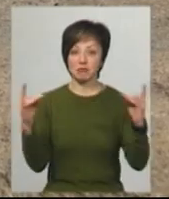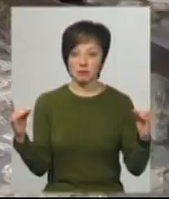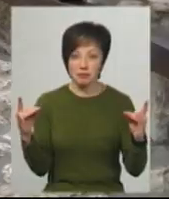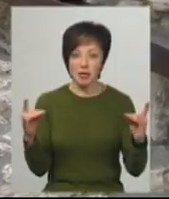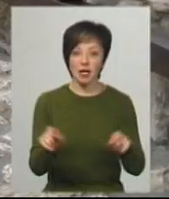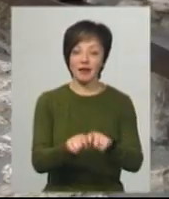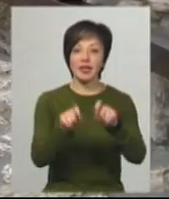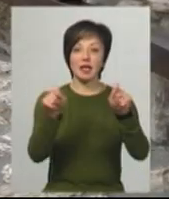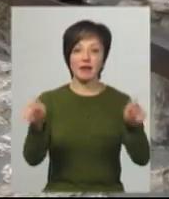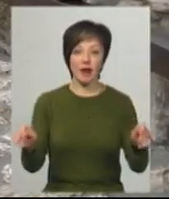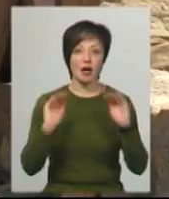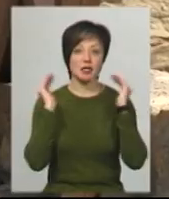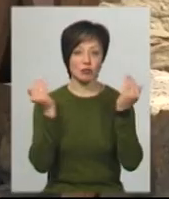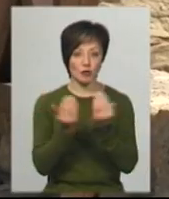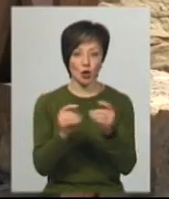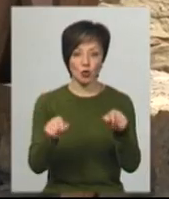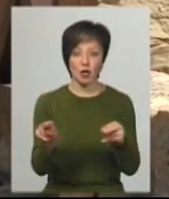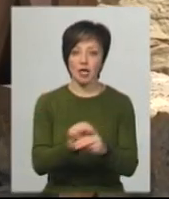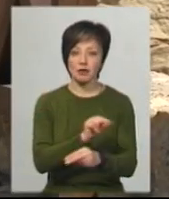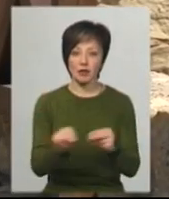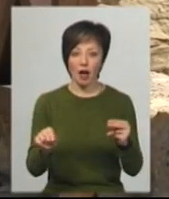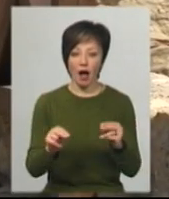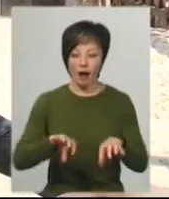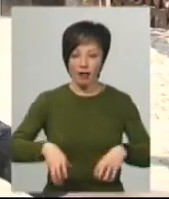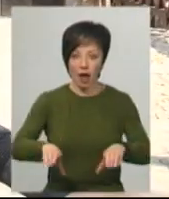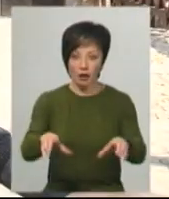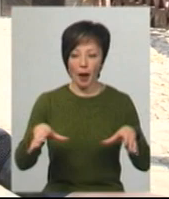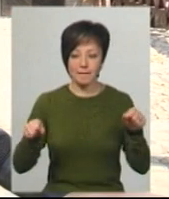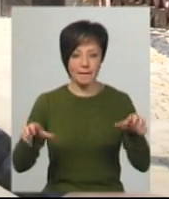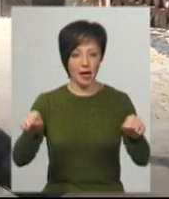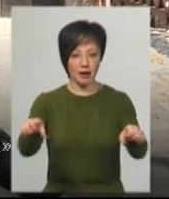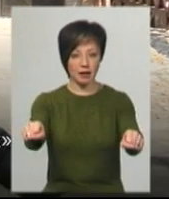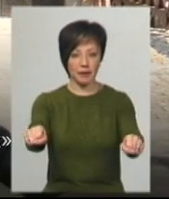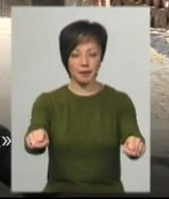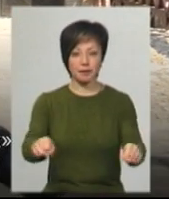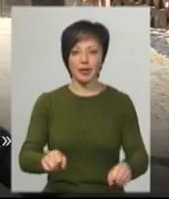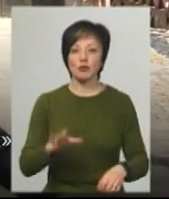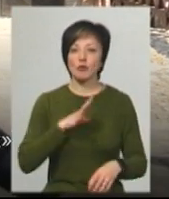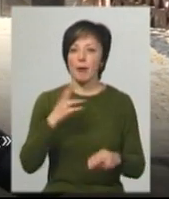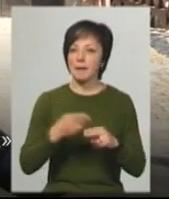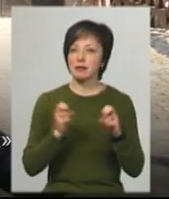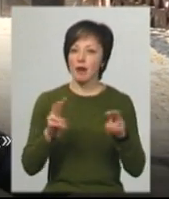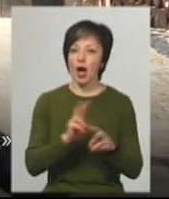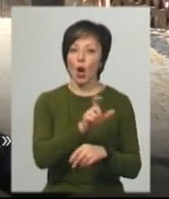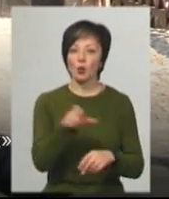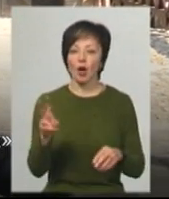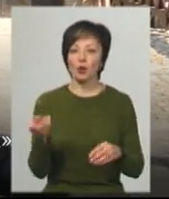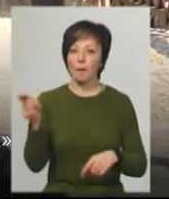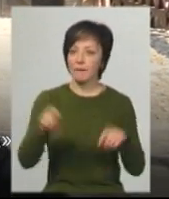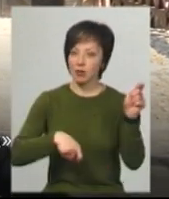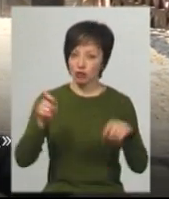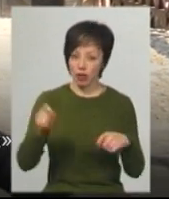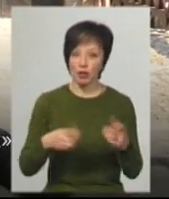історико-культурний заповідник Межибіж. Тут реставрували кладку та перила. Для того, щоб була безпека тих людей, хто до нас приїжджає,